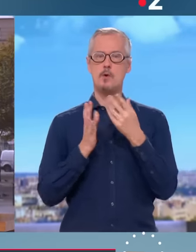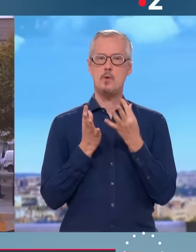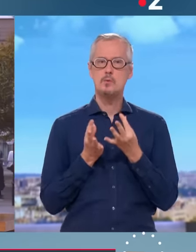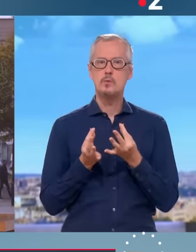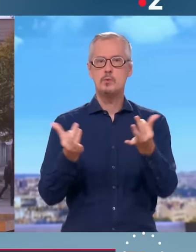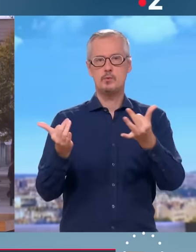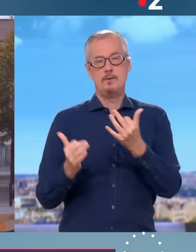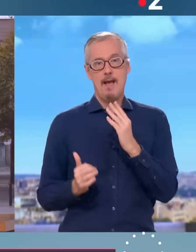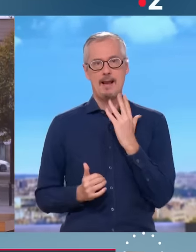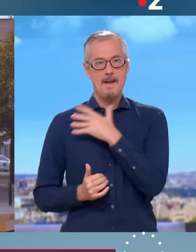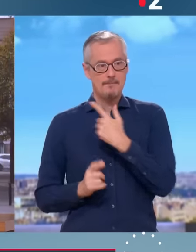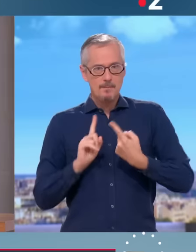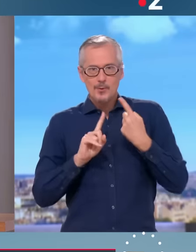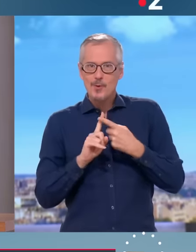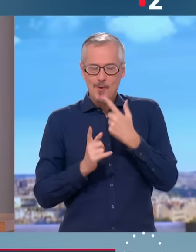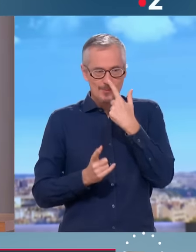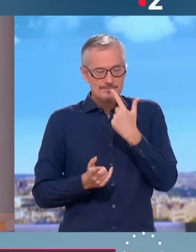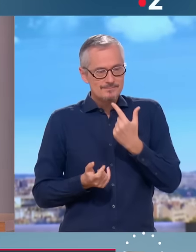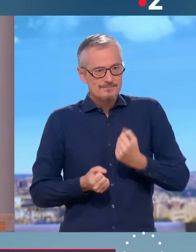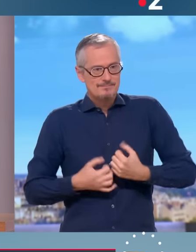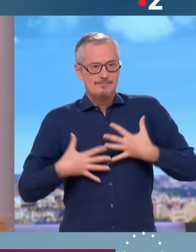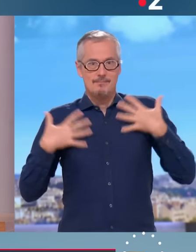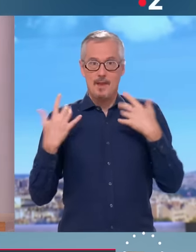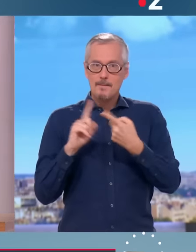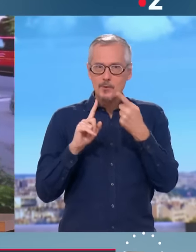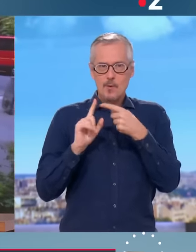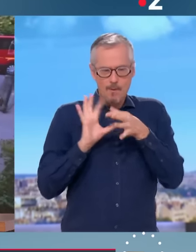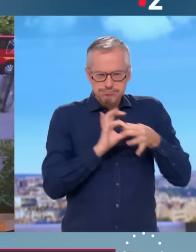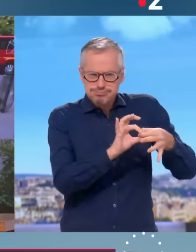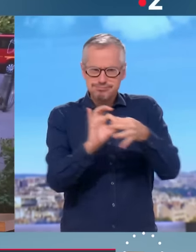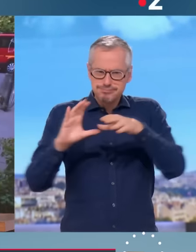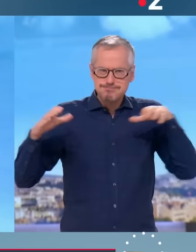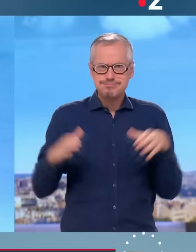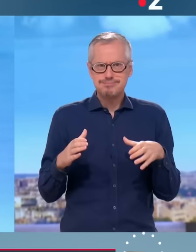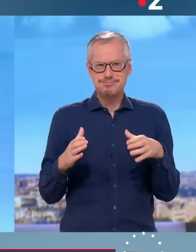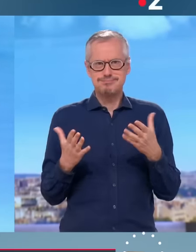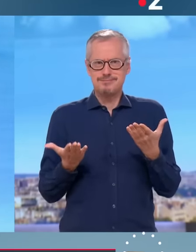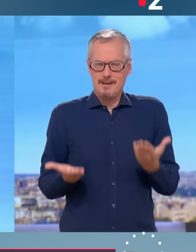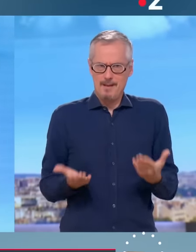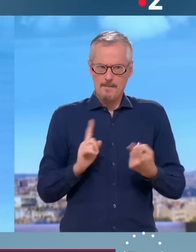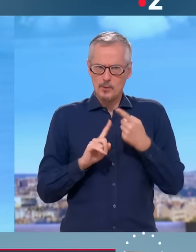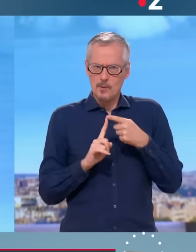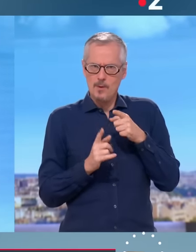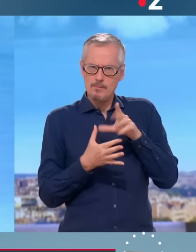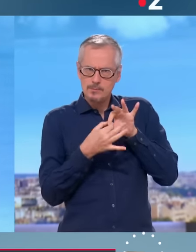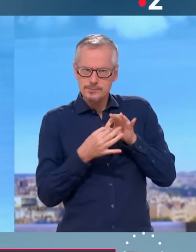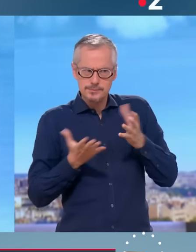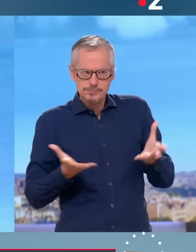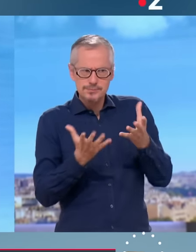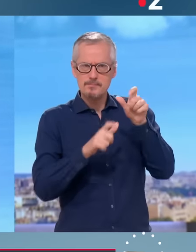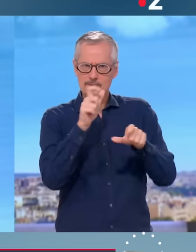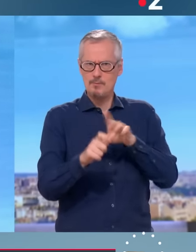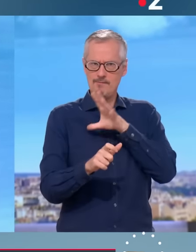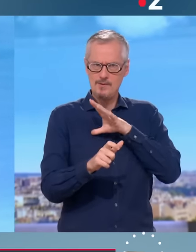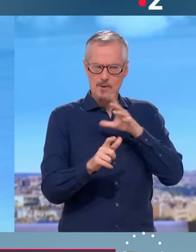veulent se réjouir de cette rentrée. Ils veulent une unité nationale. Moi, je voudrais rendre hommage aux enseignants qui préparent la rentrée. Vous avez bien raison d'entrer hommage aux enseignants. La